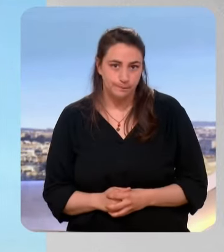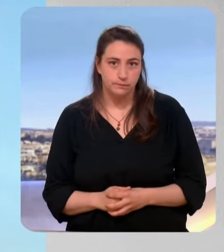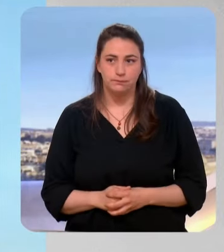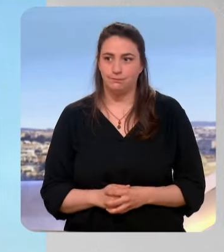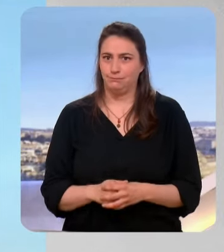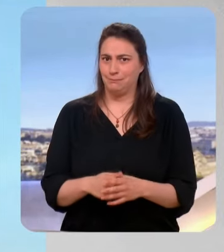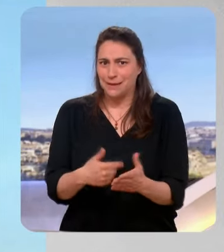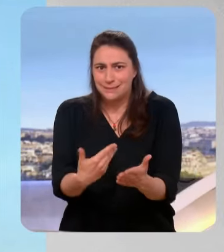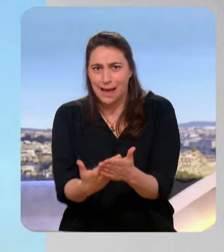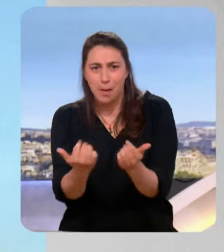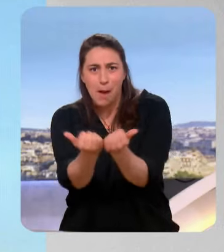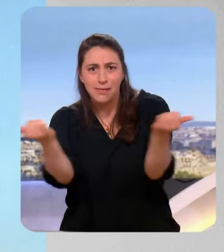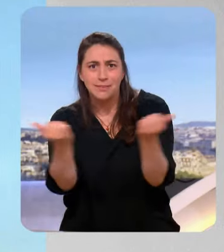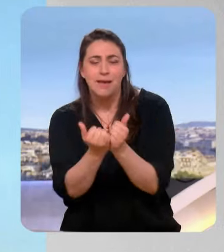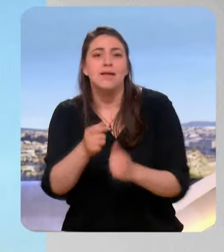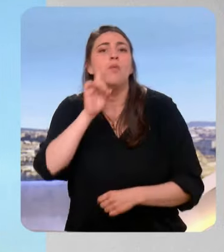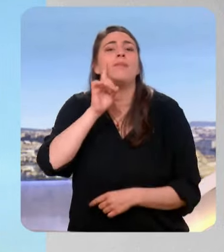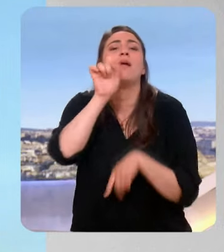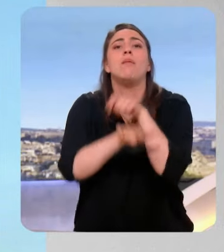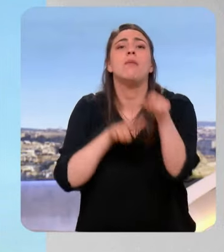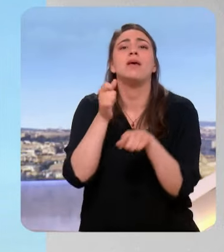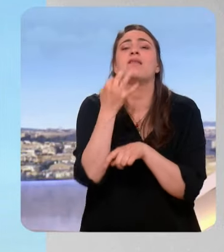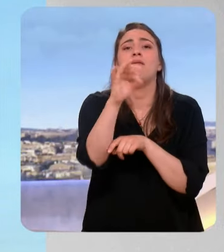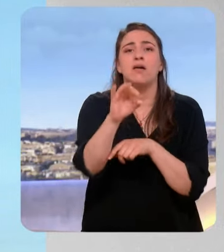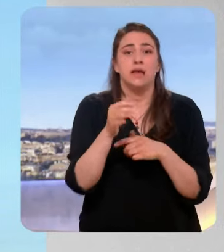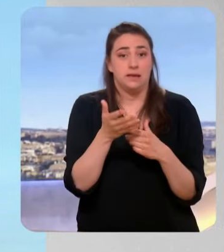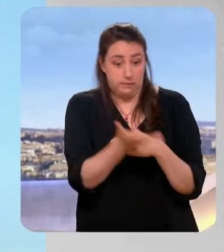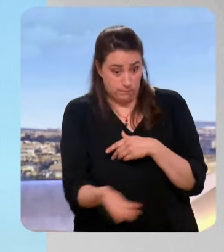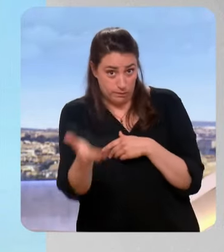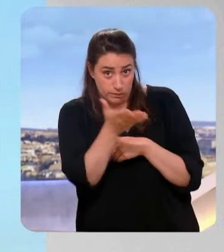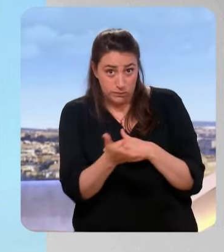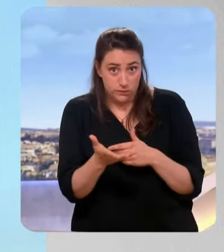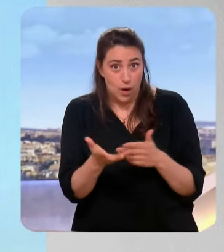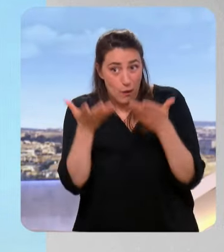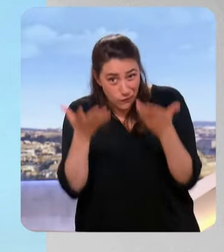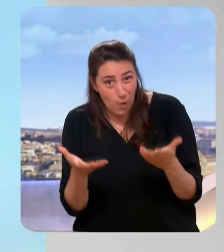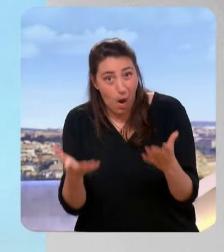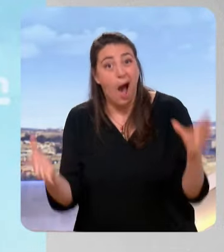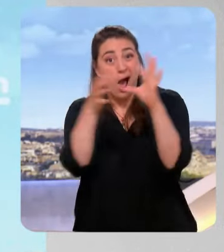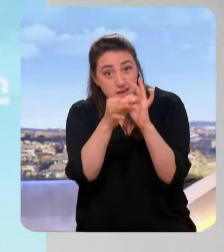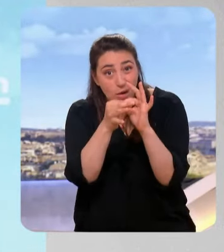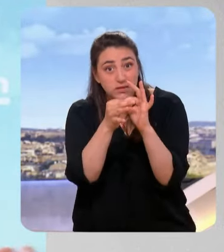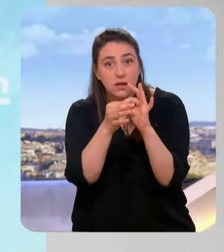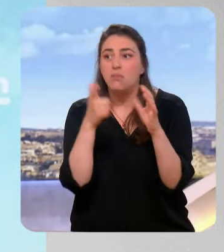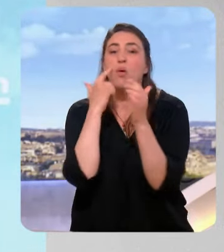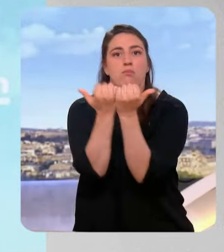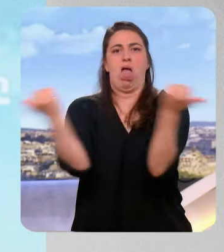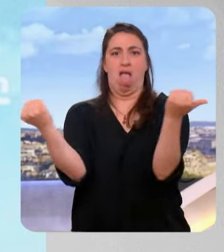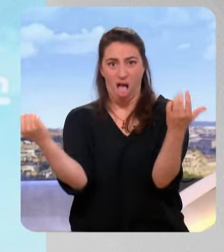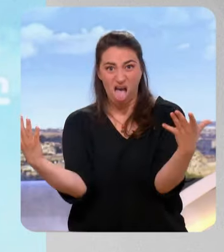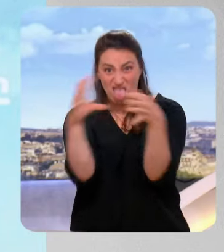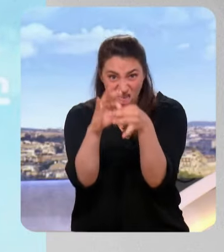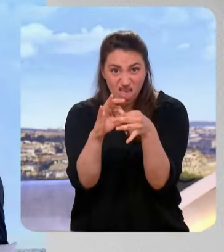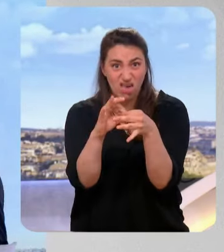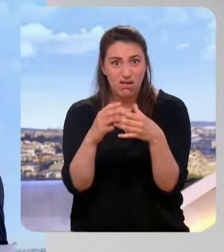'hui, selon vos enquêtes, encore une fois, les Français sont favorables à une alliance, encore une fois, entre les contraires, entre des partis